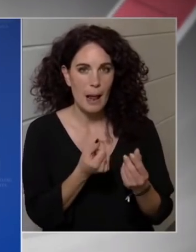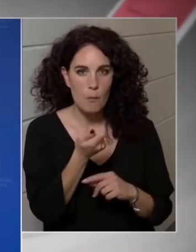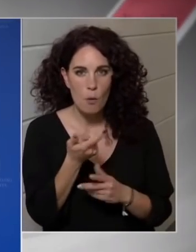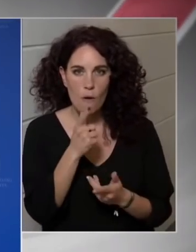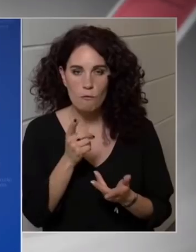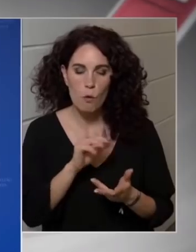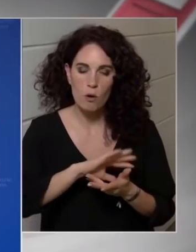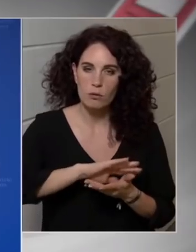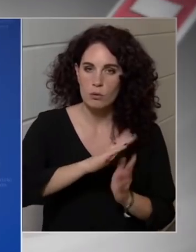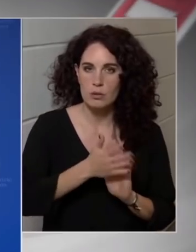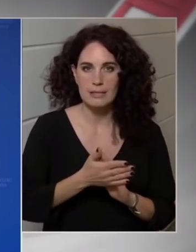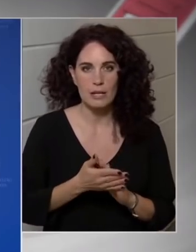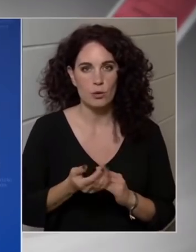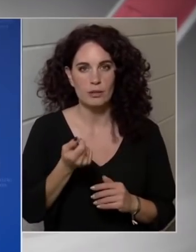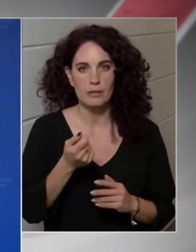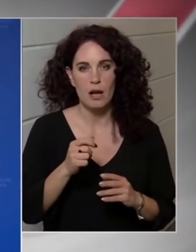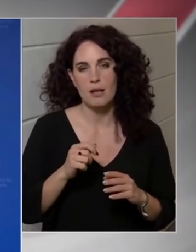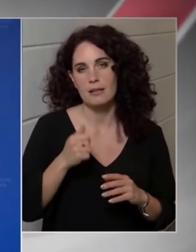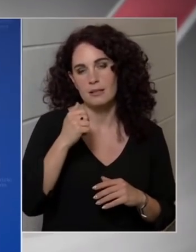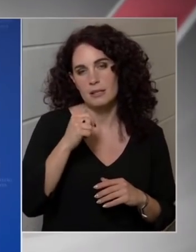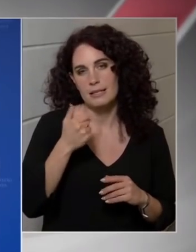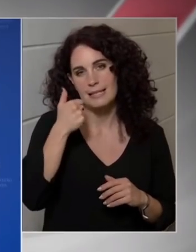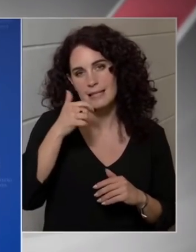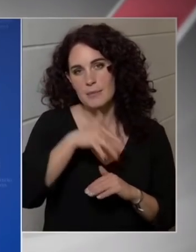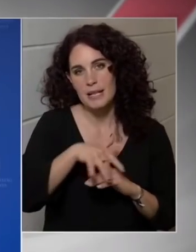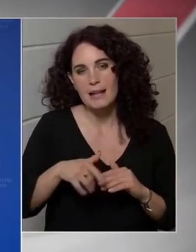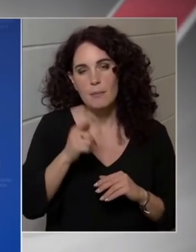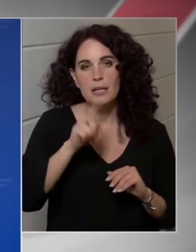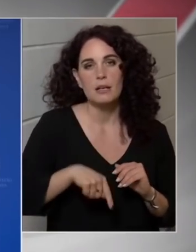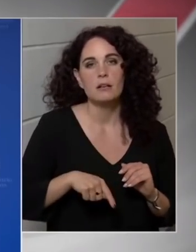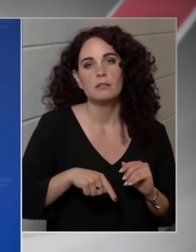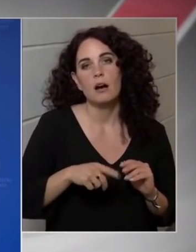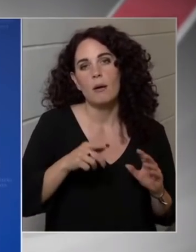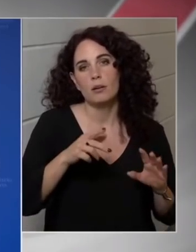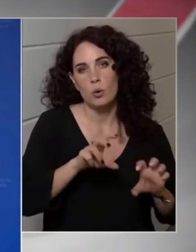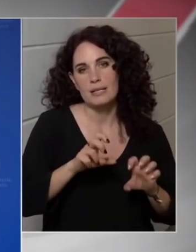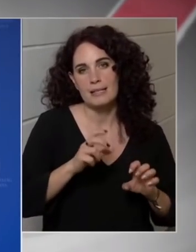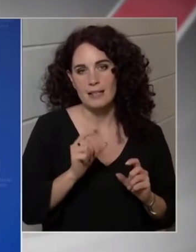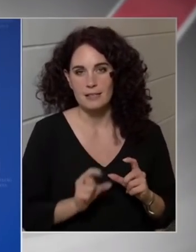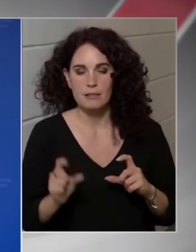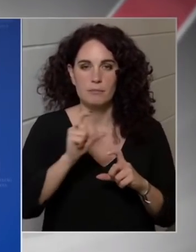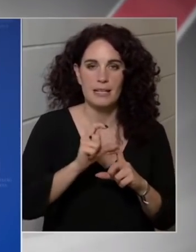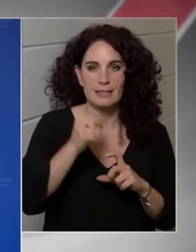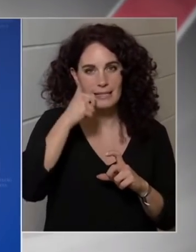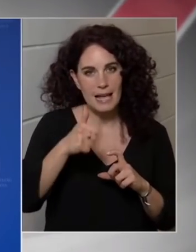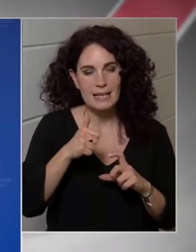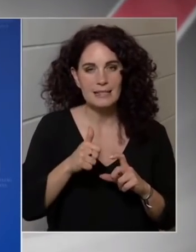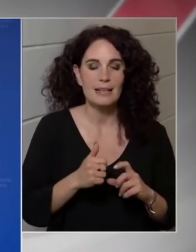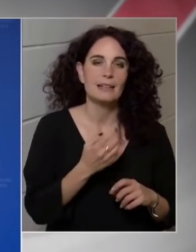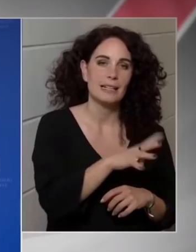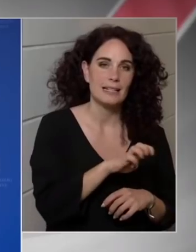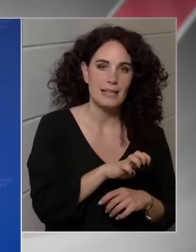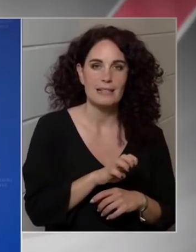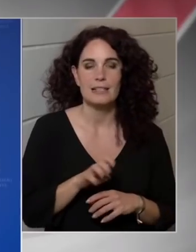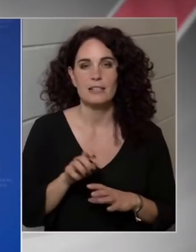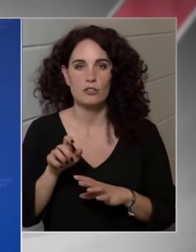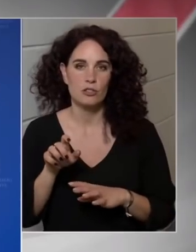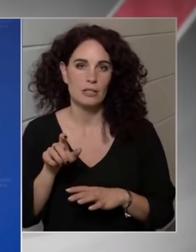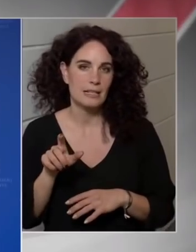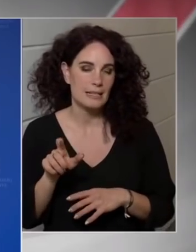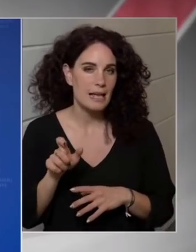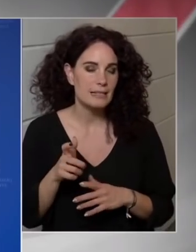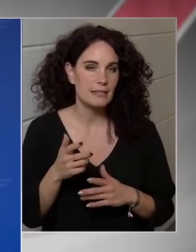milliárd, ami a 800 fölött kiadja összesen a 900-at, és ez osztódik még egyszer 700 és 200 milliárd forintra